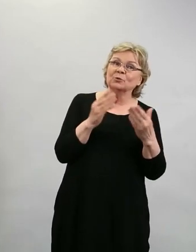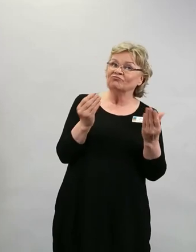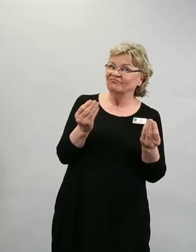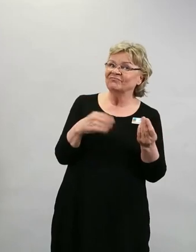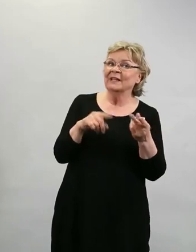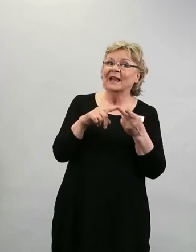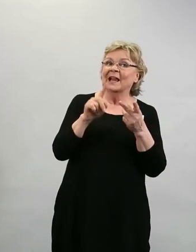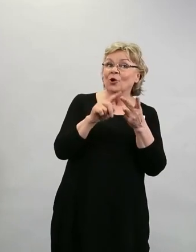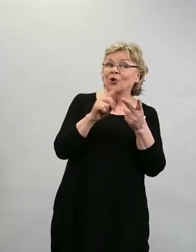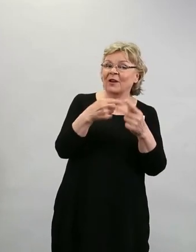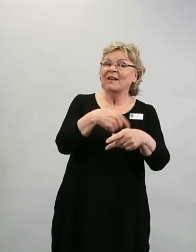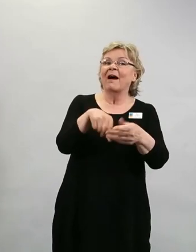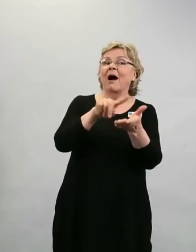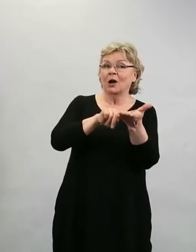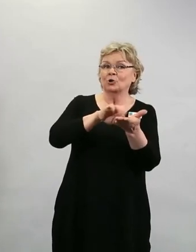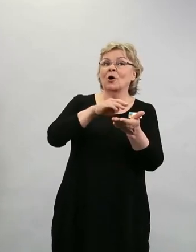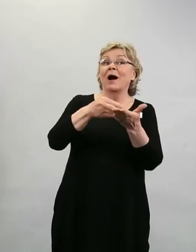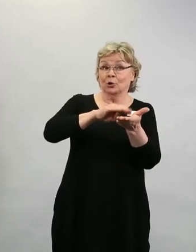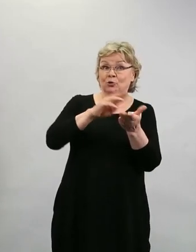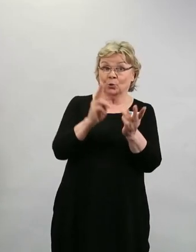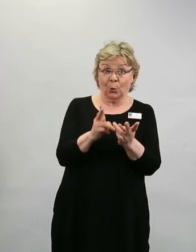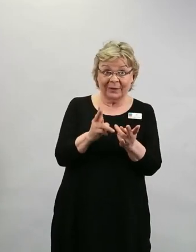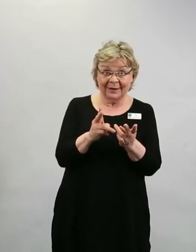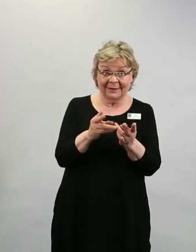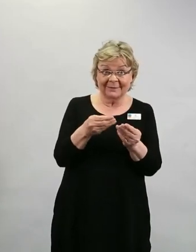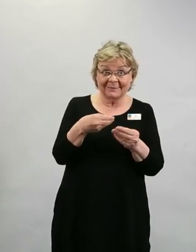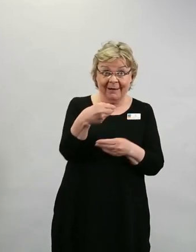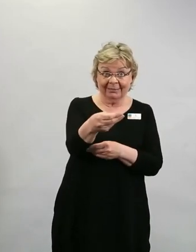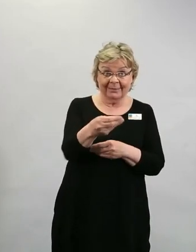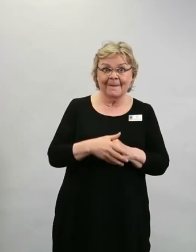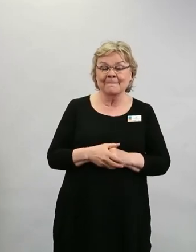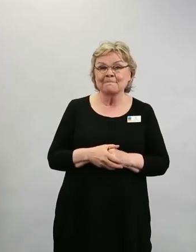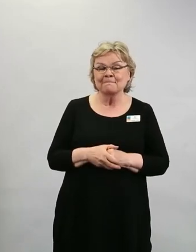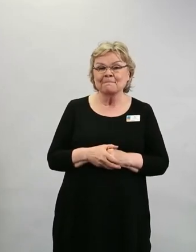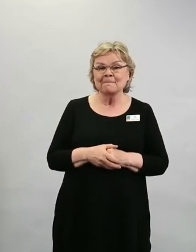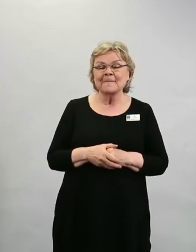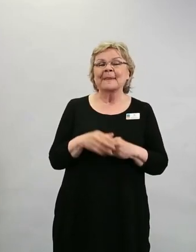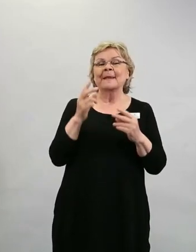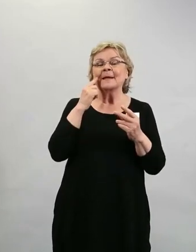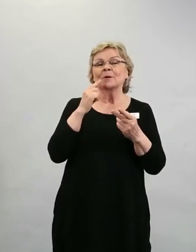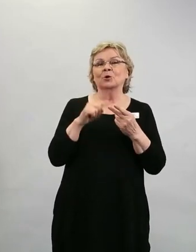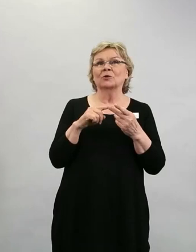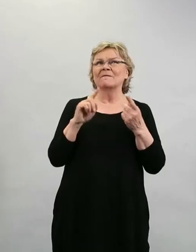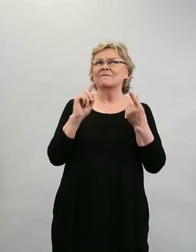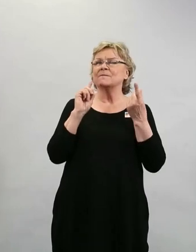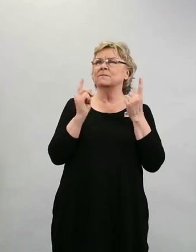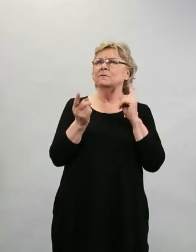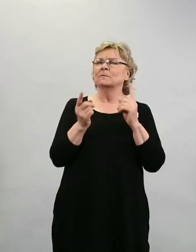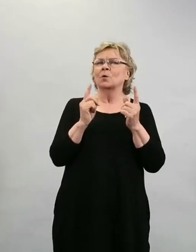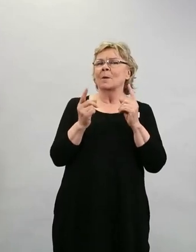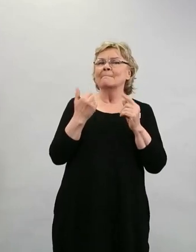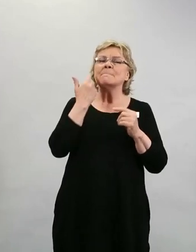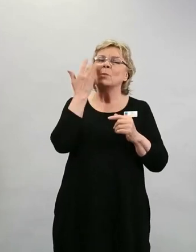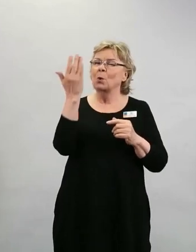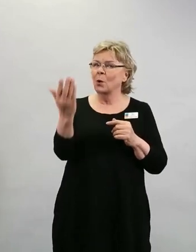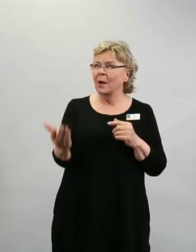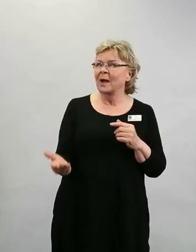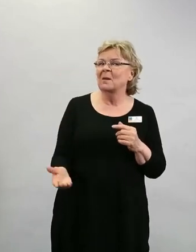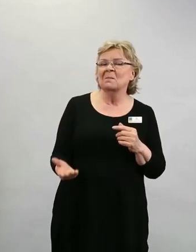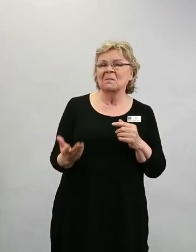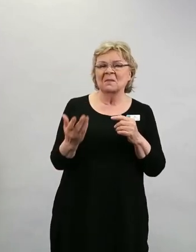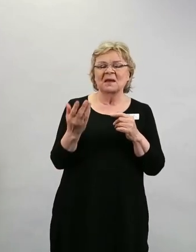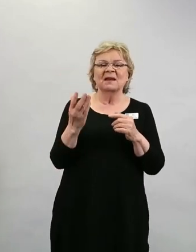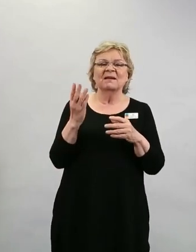toinenkin annos, mutta niin kuin Hanna tuossa aikaisemmin sanoi, niin voi olla, että tästä jossakin vaiheessa luovutaan, kun meillä on